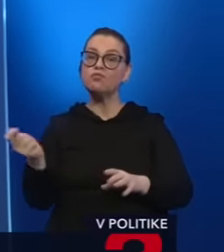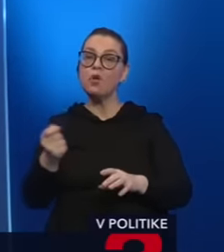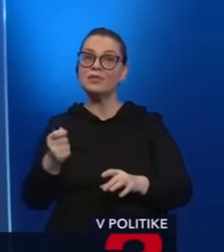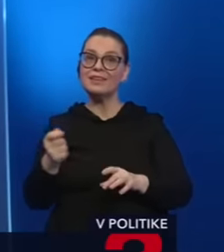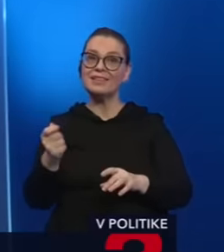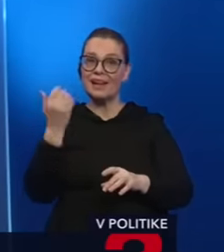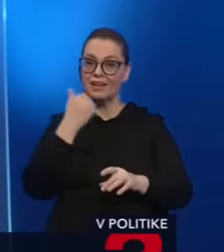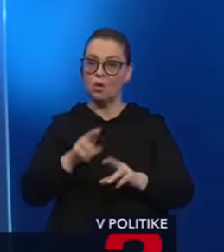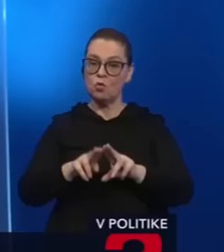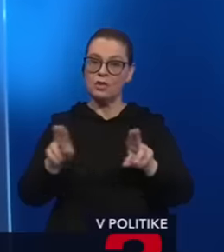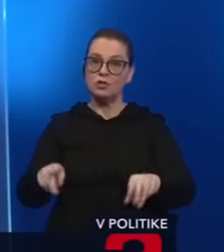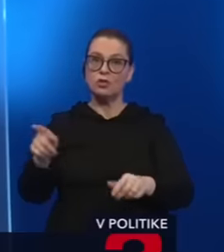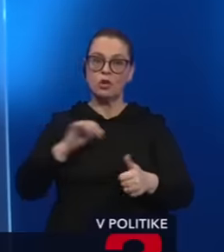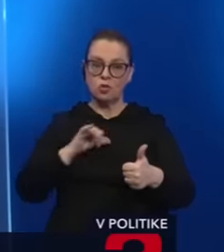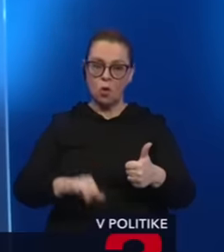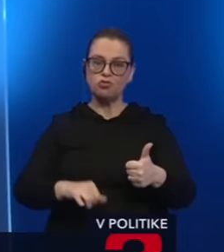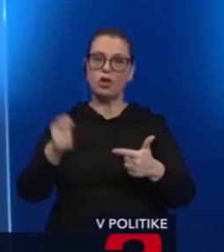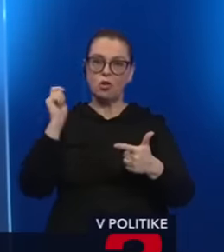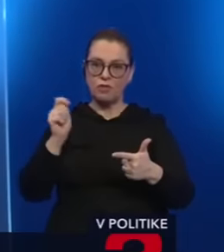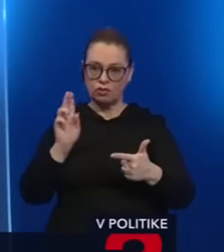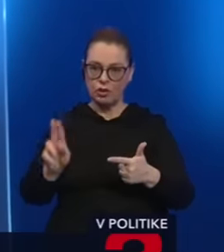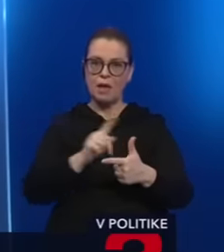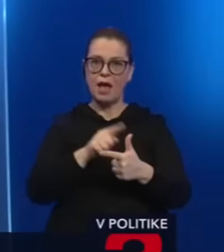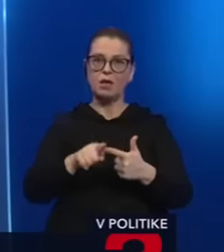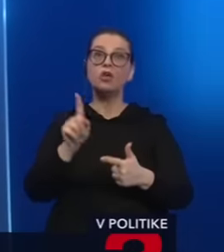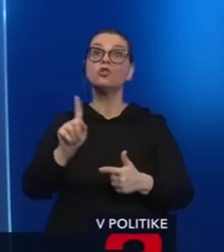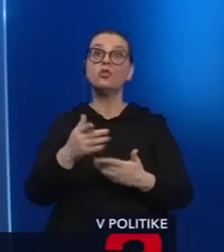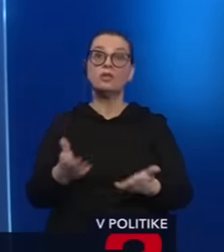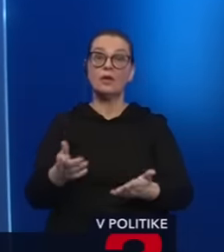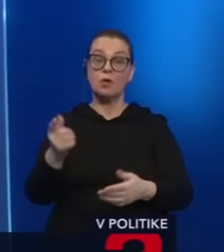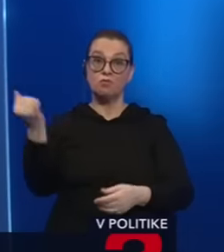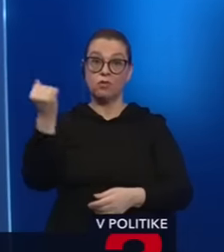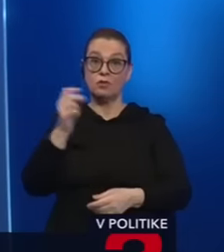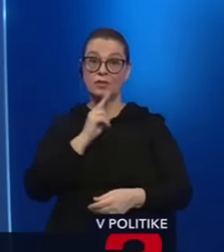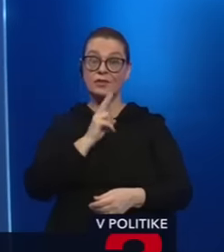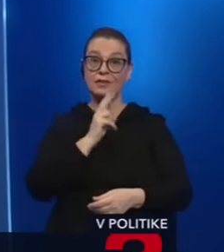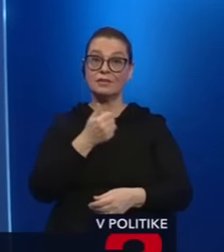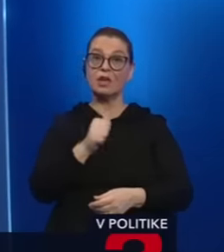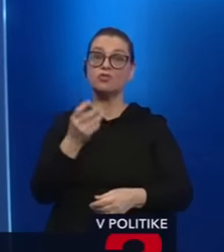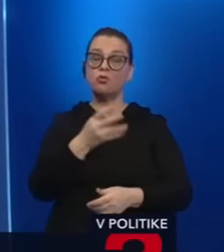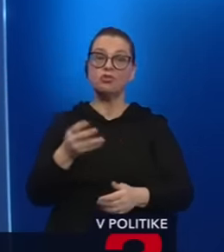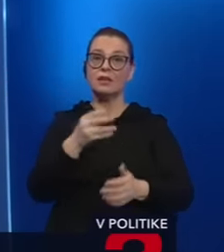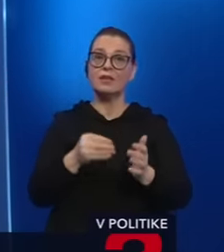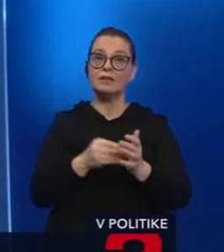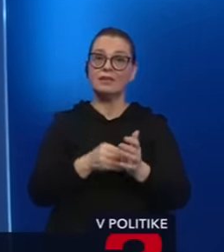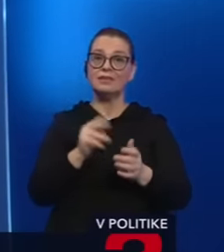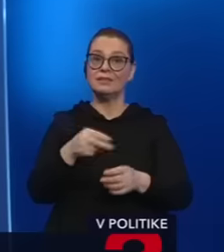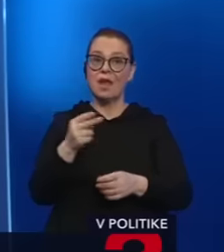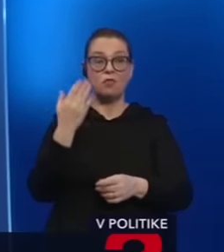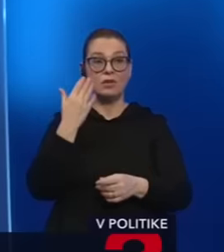majú právoplatné rozsudky. Kočner má, Kovačik má, jediný, kto nemá je podvodník kíska, ktorý 140 tisíc eur, neviem akým